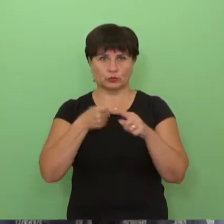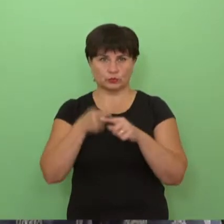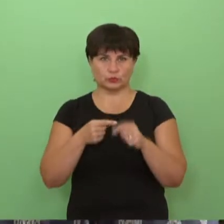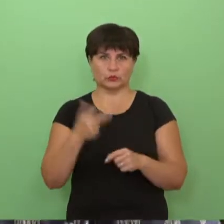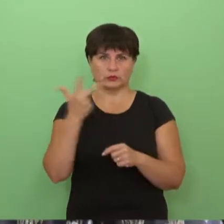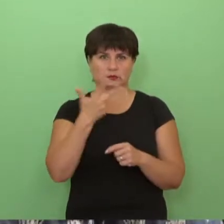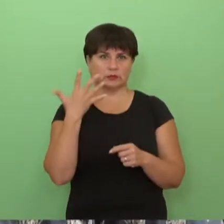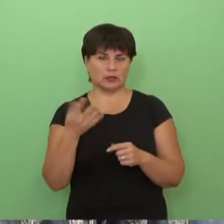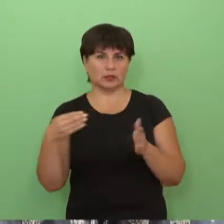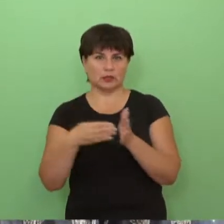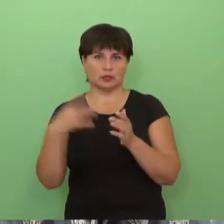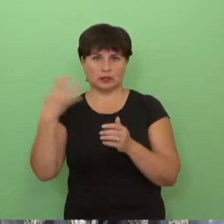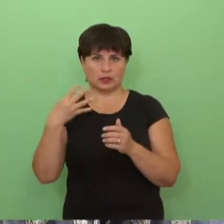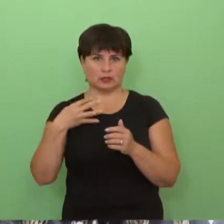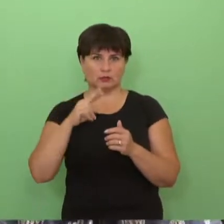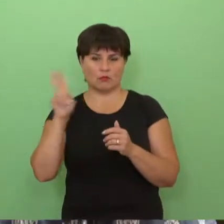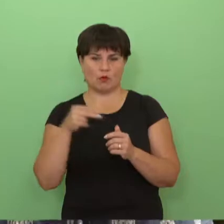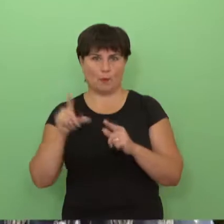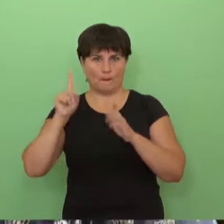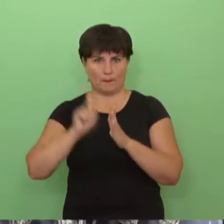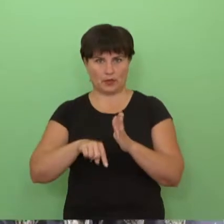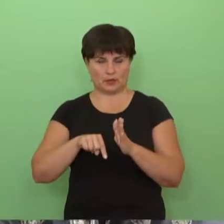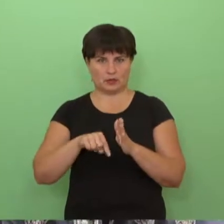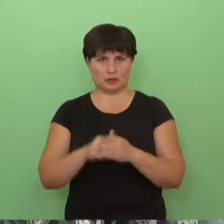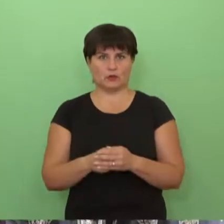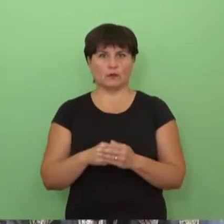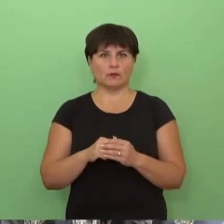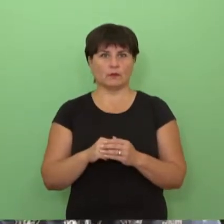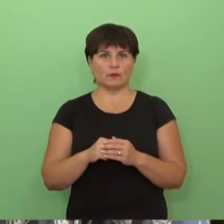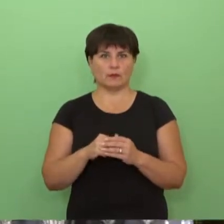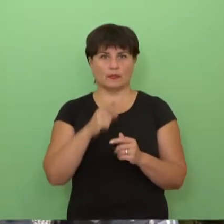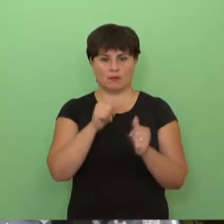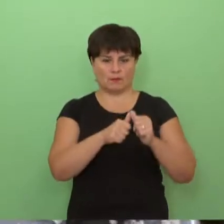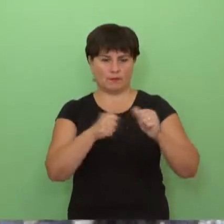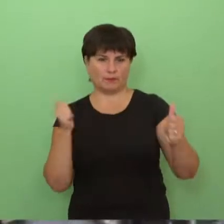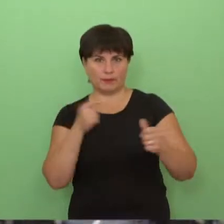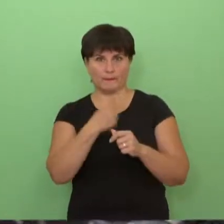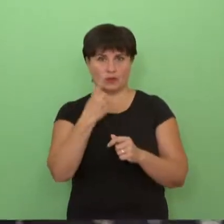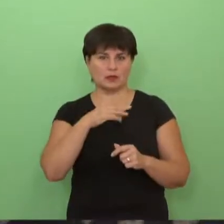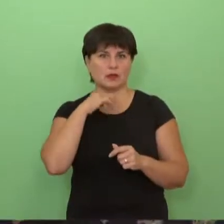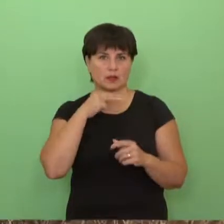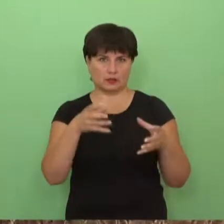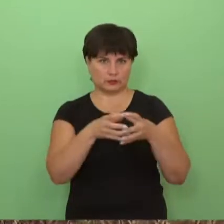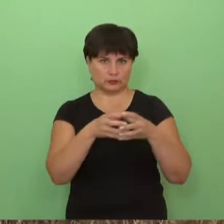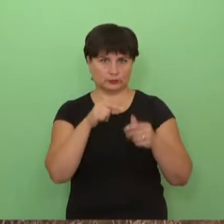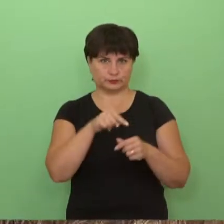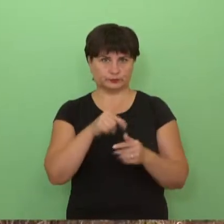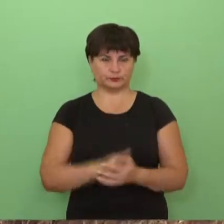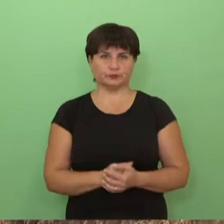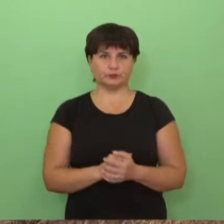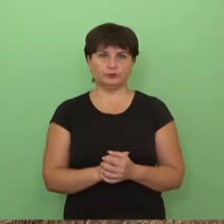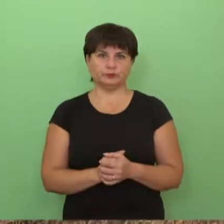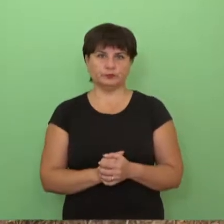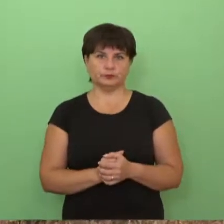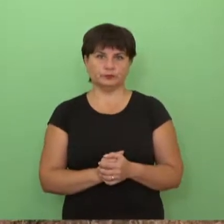panašiai iki 40 eurų pigiau negu pirma klasė. Tai matom čia, veikia tas principas, kad